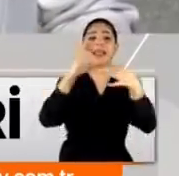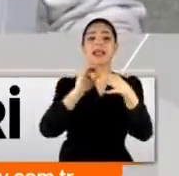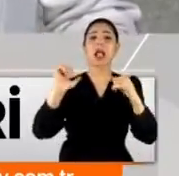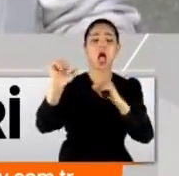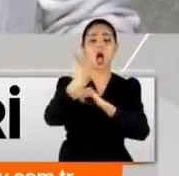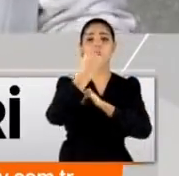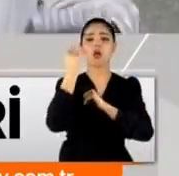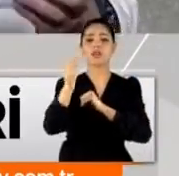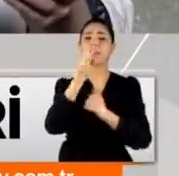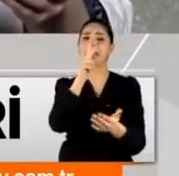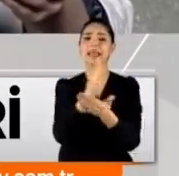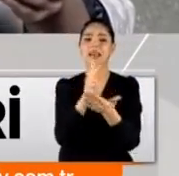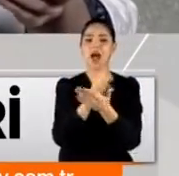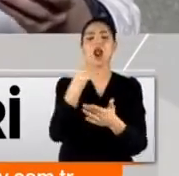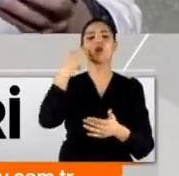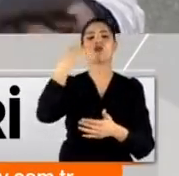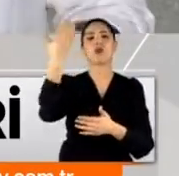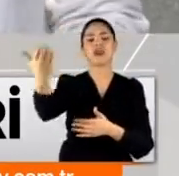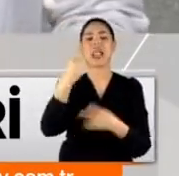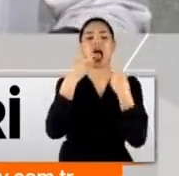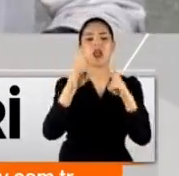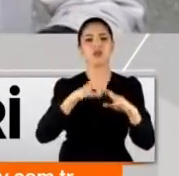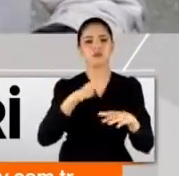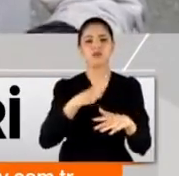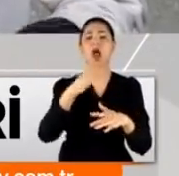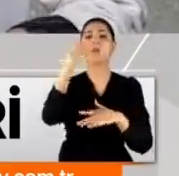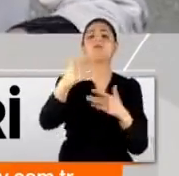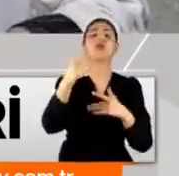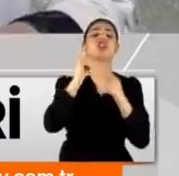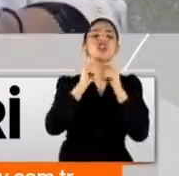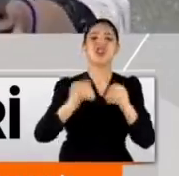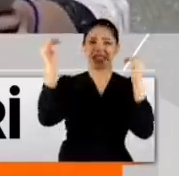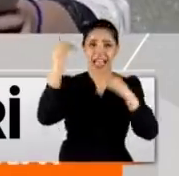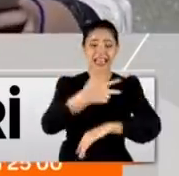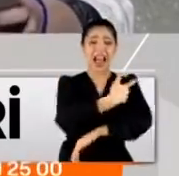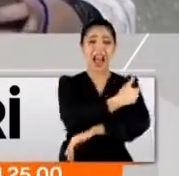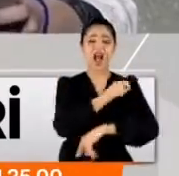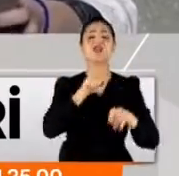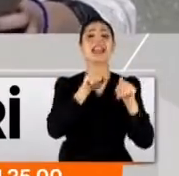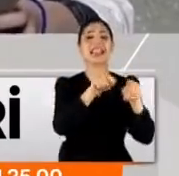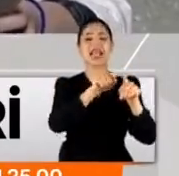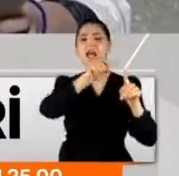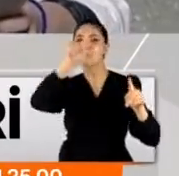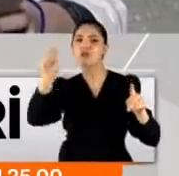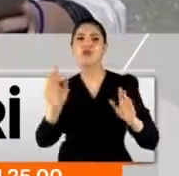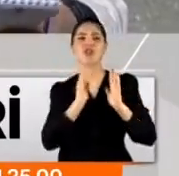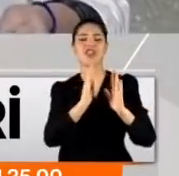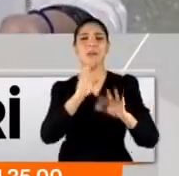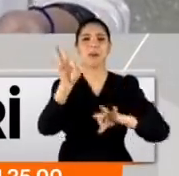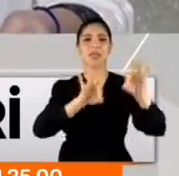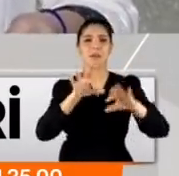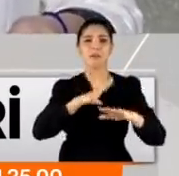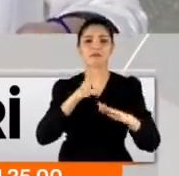önemli ve kesin bilgiyi yine Cumhurbaşkanı açıklayacak. Öte yandan Çin'den gelen aşıların takip süreci devam ediyor, test süreci